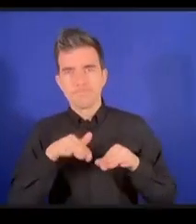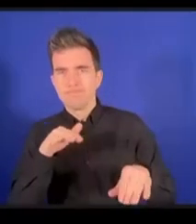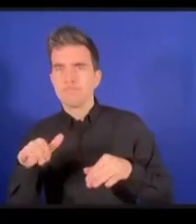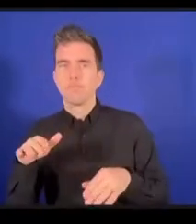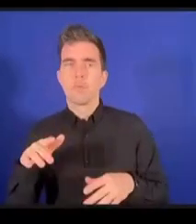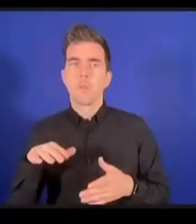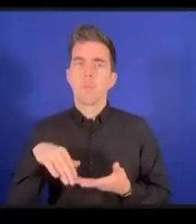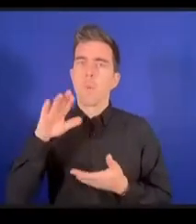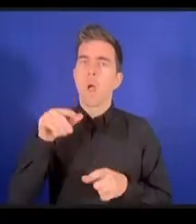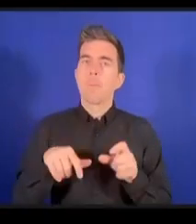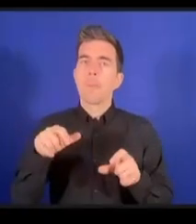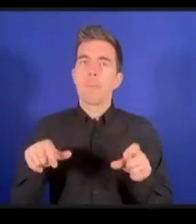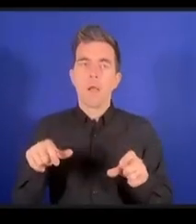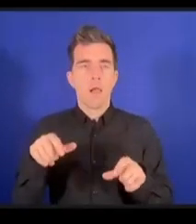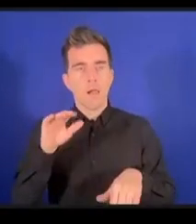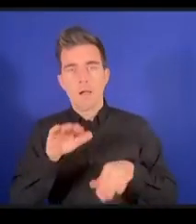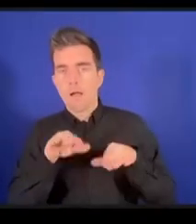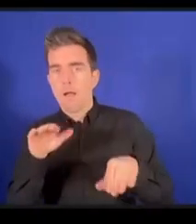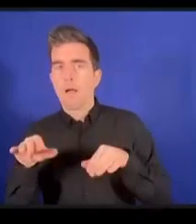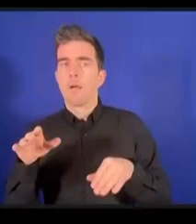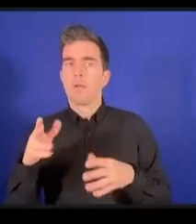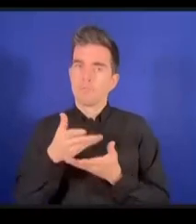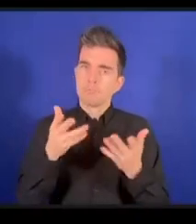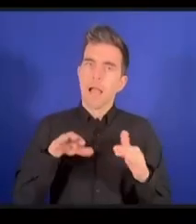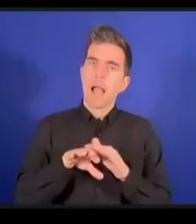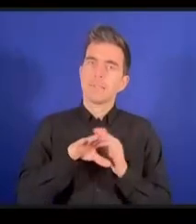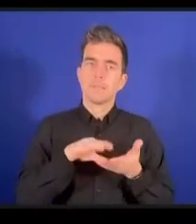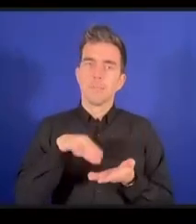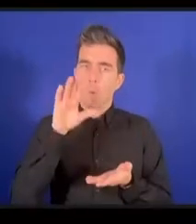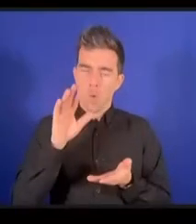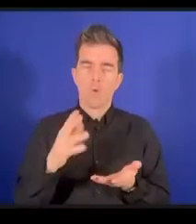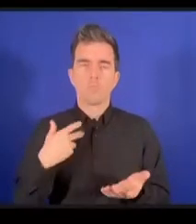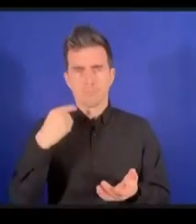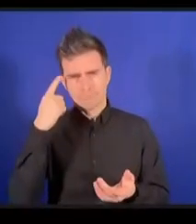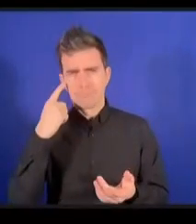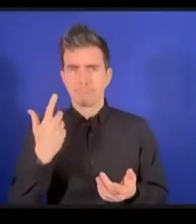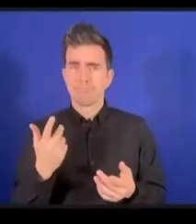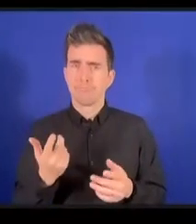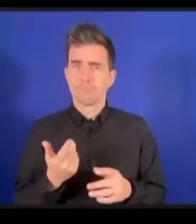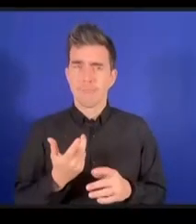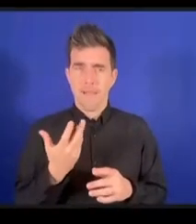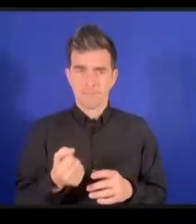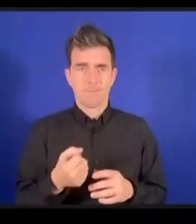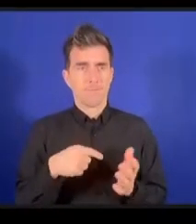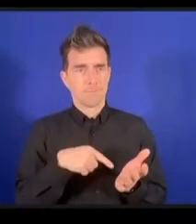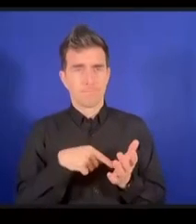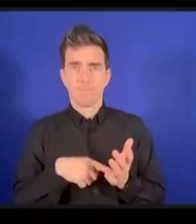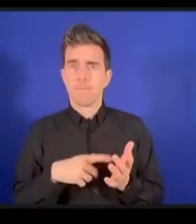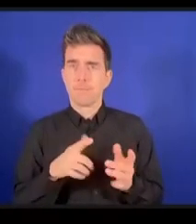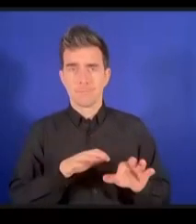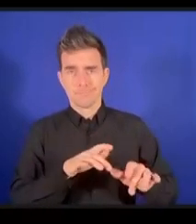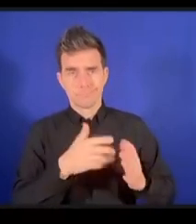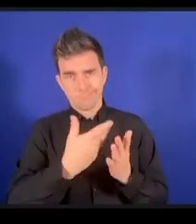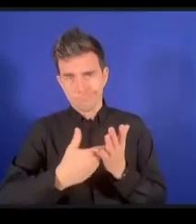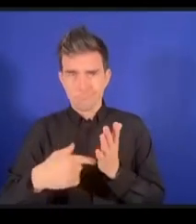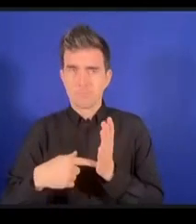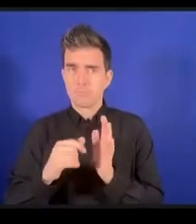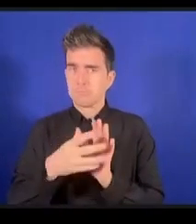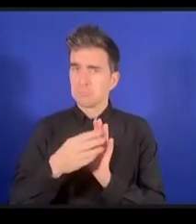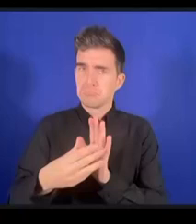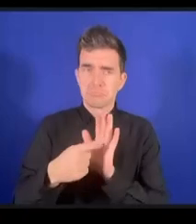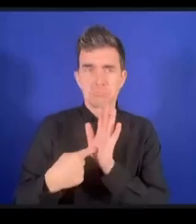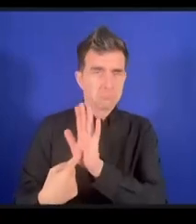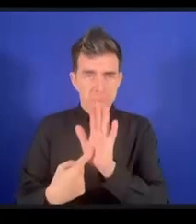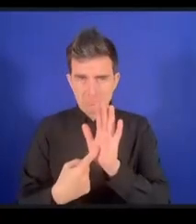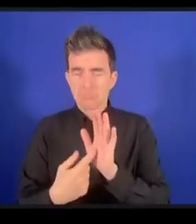je suis certain qu'on a des exemplaires numériques en ligne et que l'on peut donc fournir l'URL et les liens